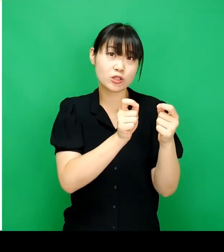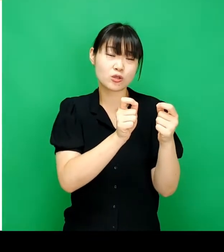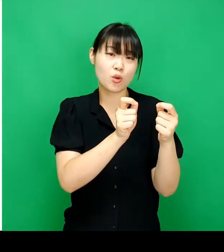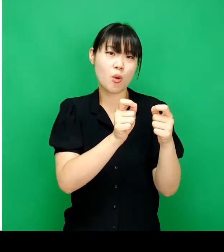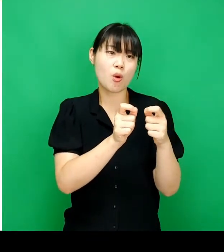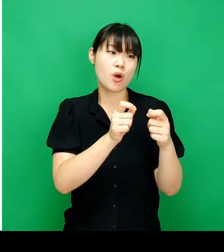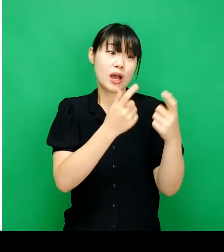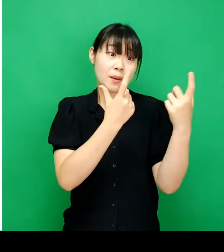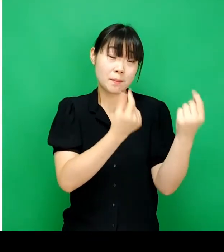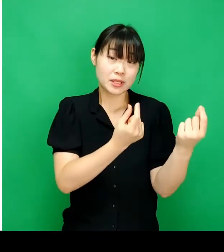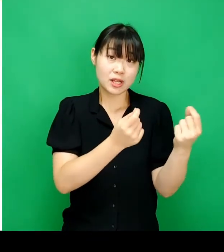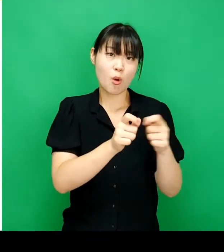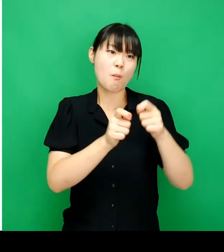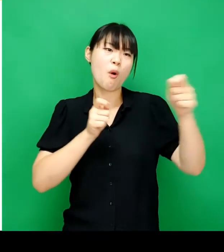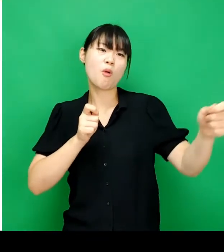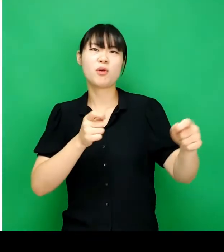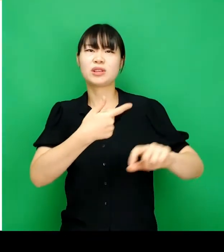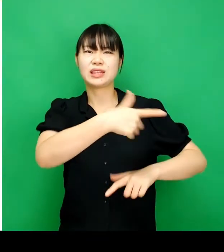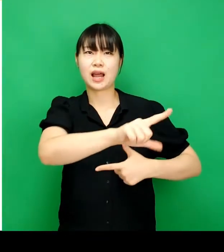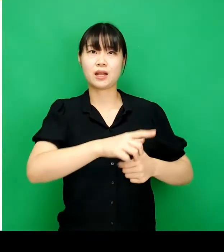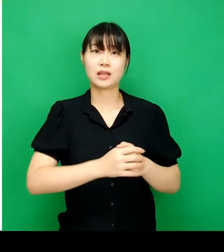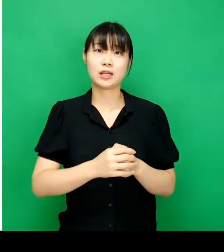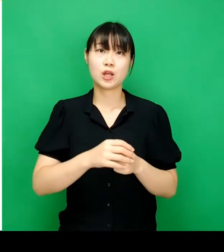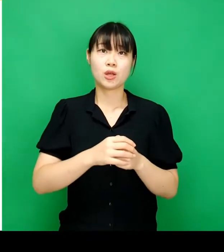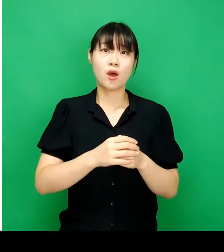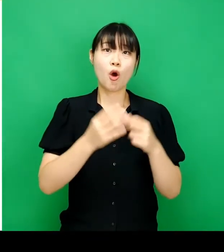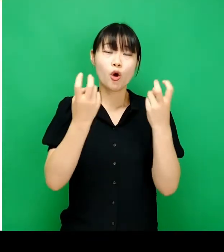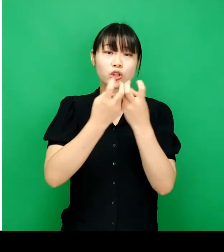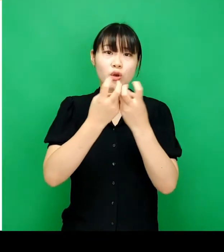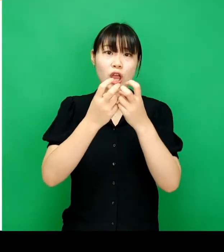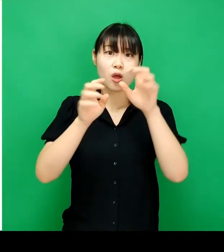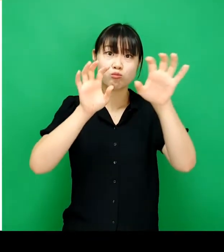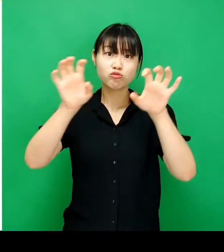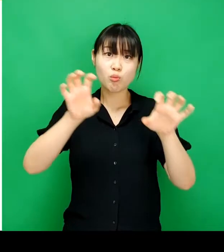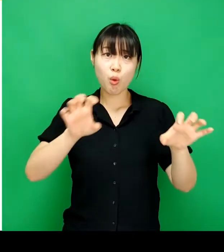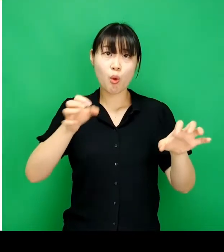요소가 가까울수록 서로 유사하고 멀수록 다른 요소들입니다.